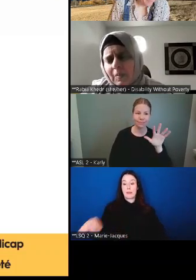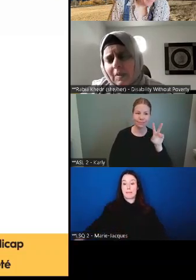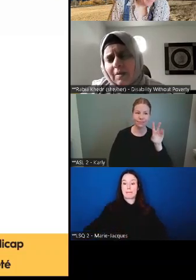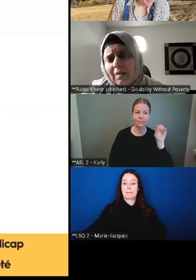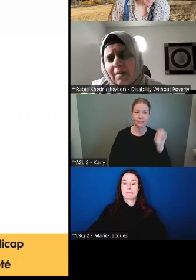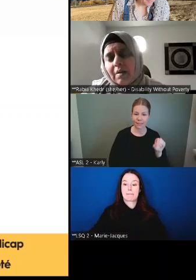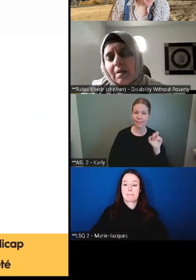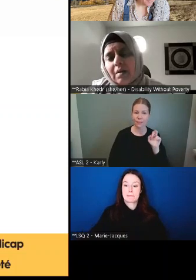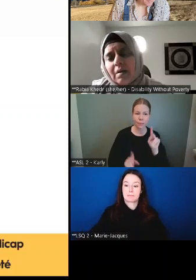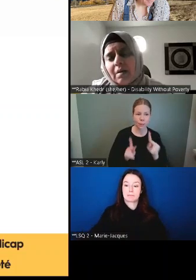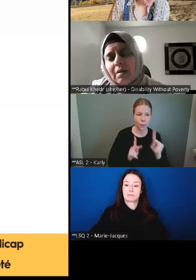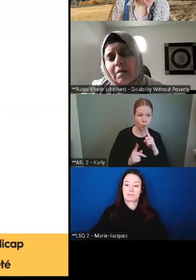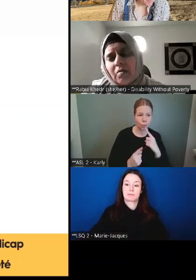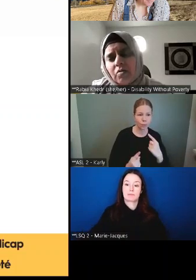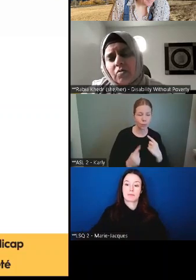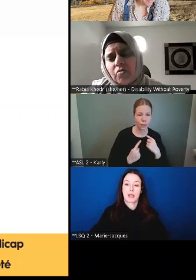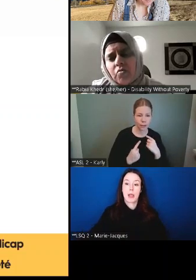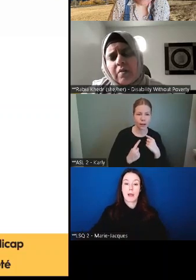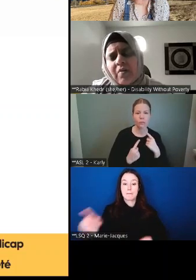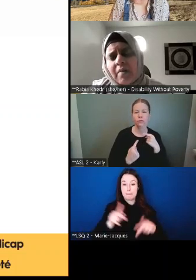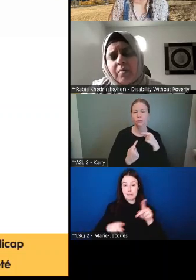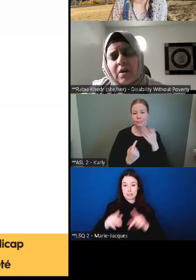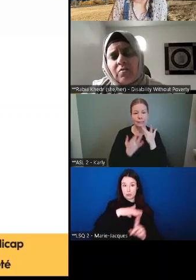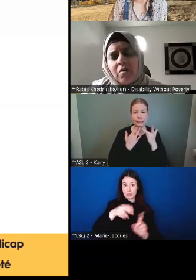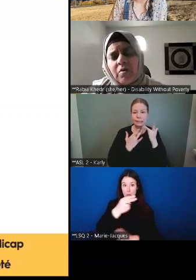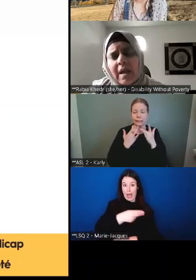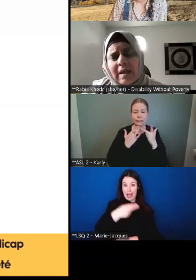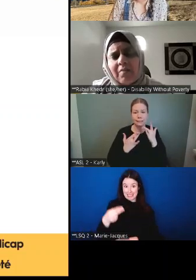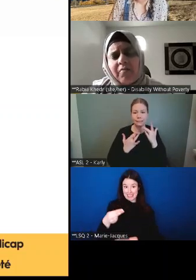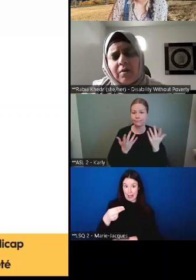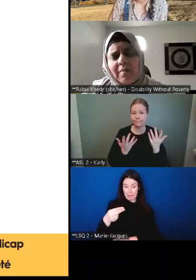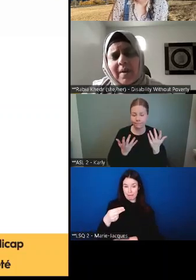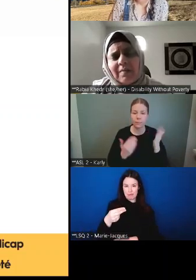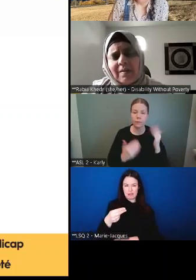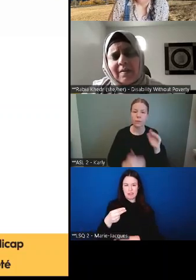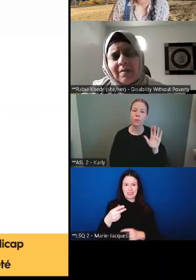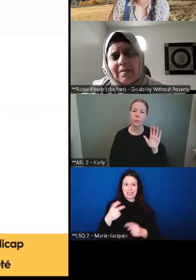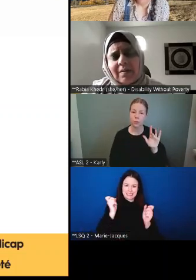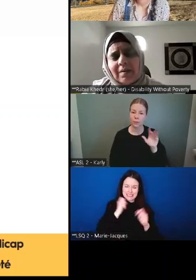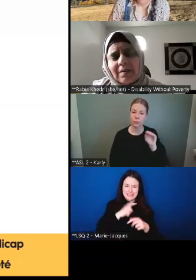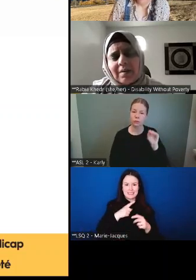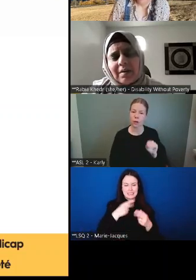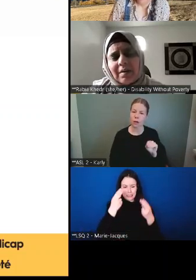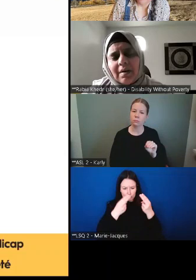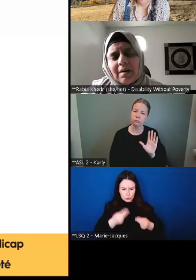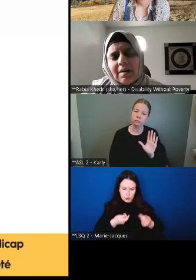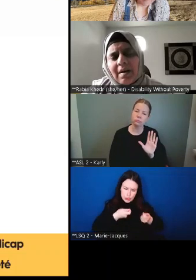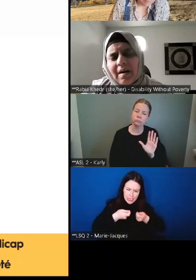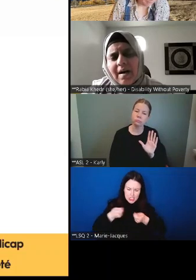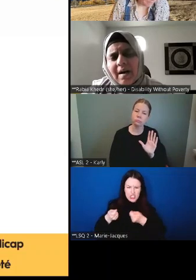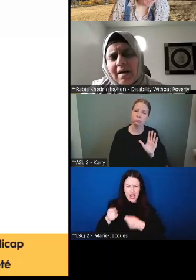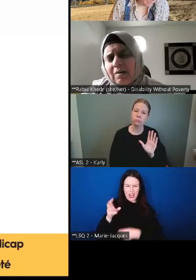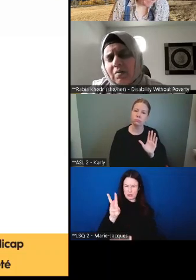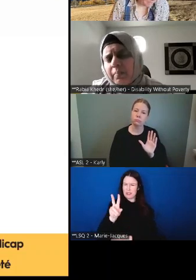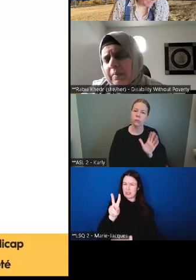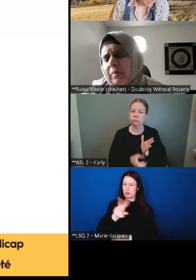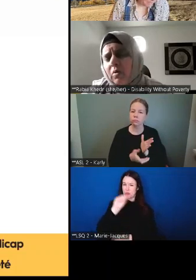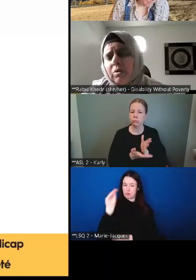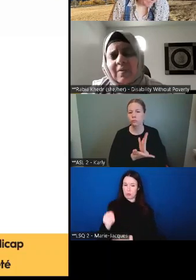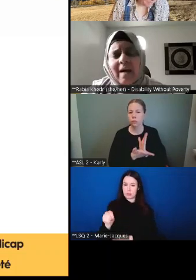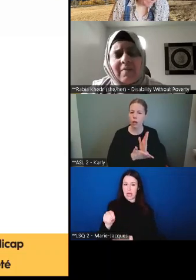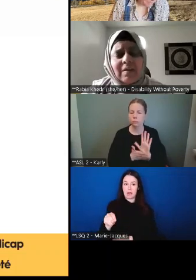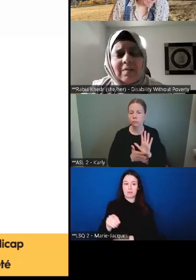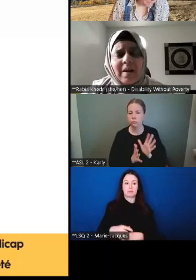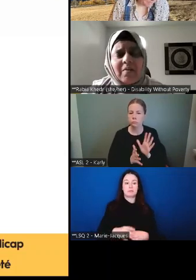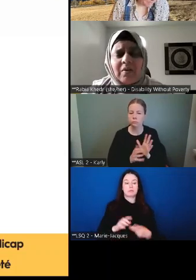personnes vivant en situation de handicap ont de la difficulté à joindre les deux bouts. 25 % peuvent se permettre l